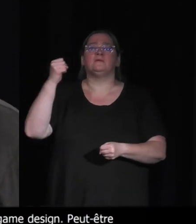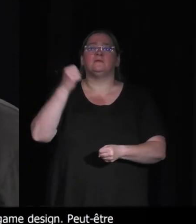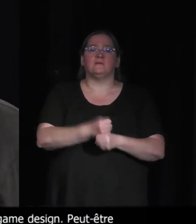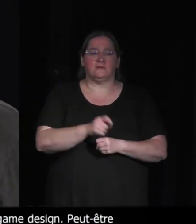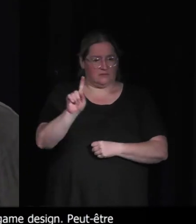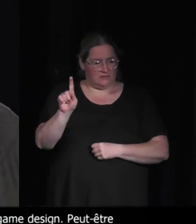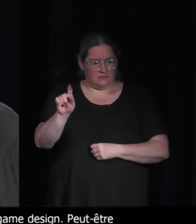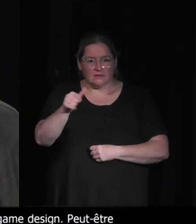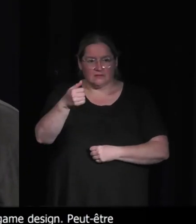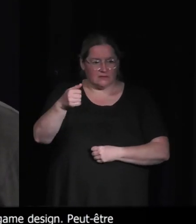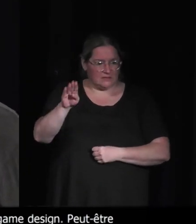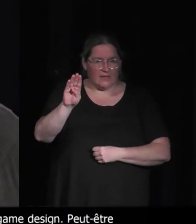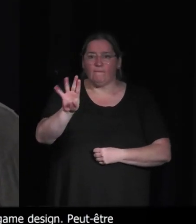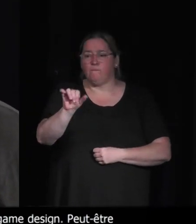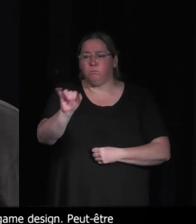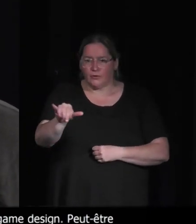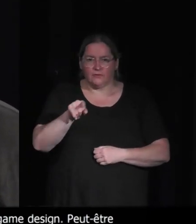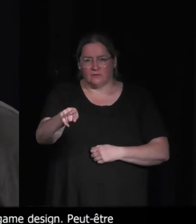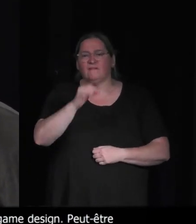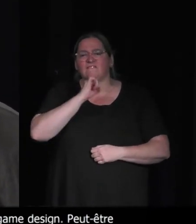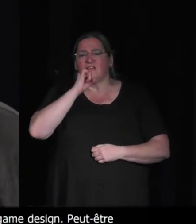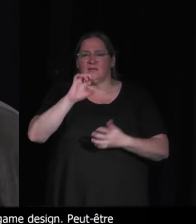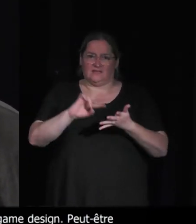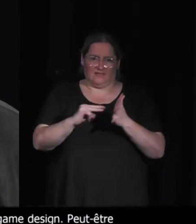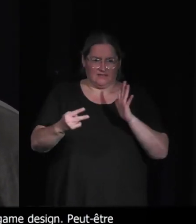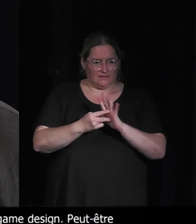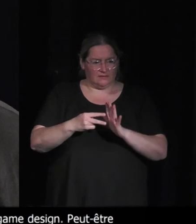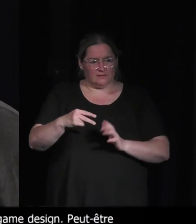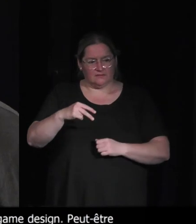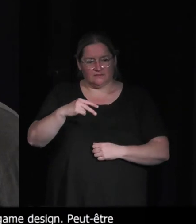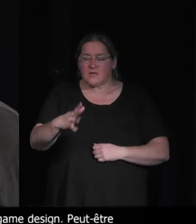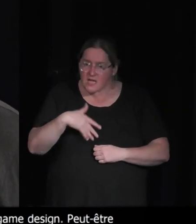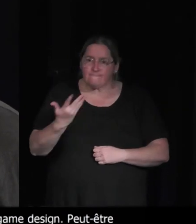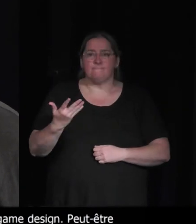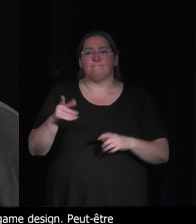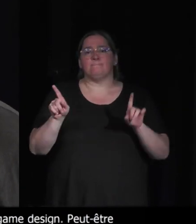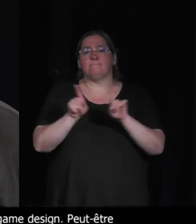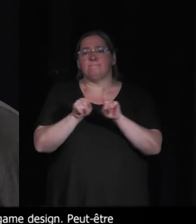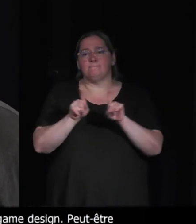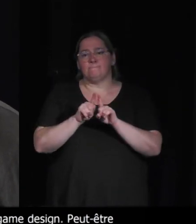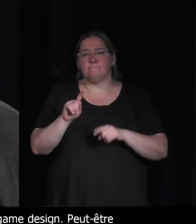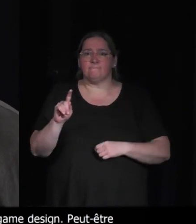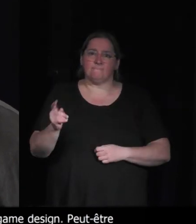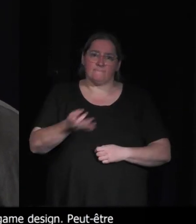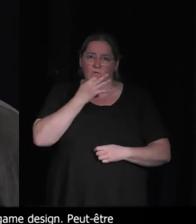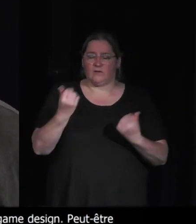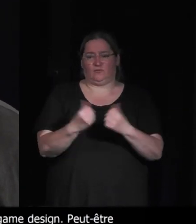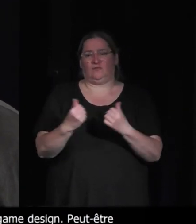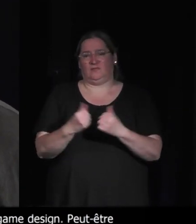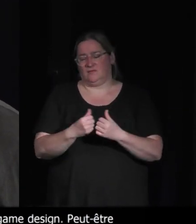tout cas, il adorait utiliser des vieilles technos et les ressortir avec des nouveaux supports.